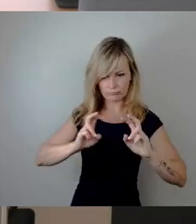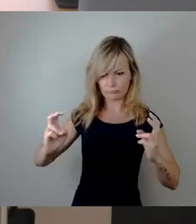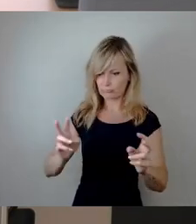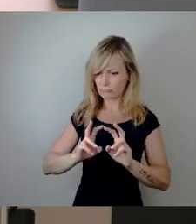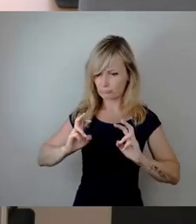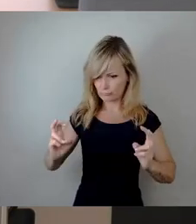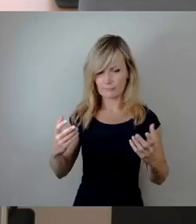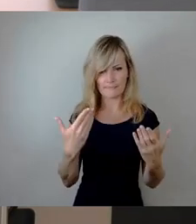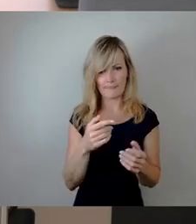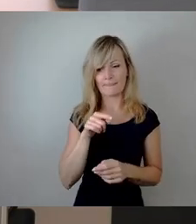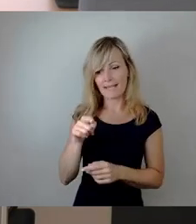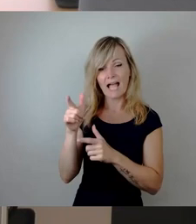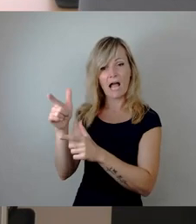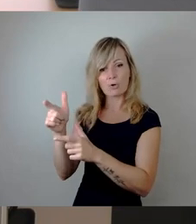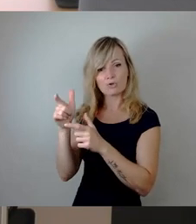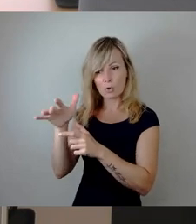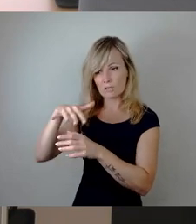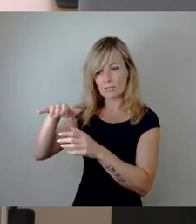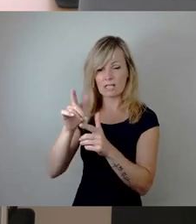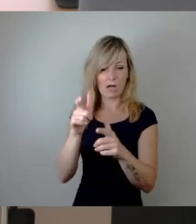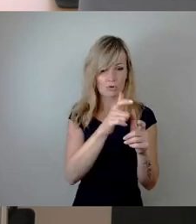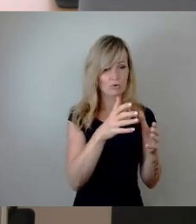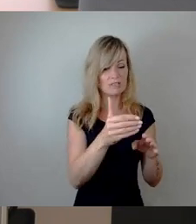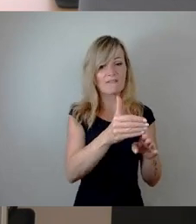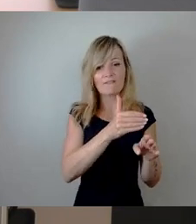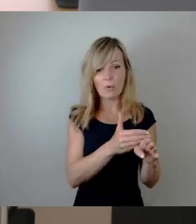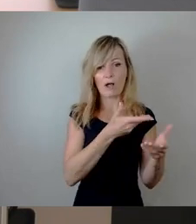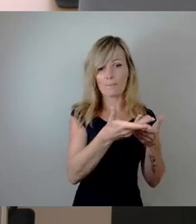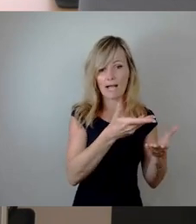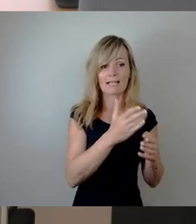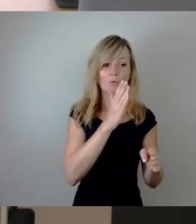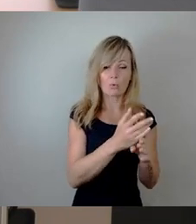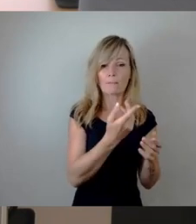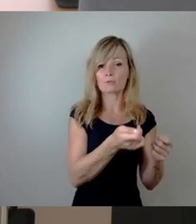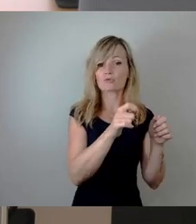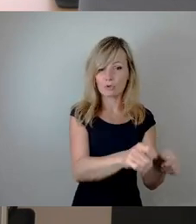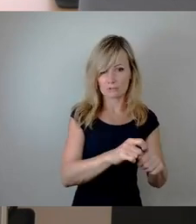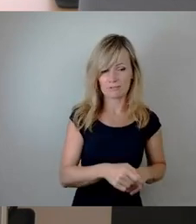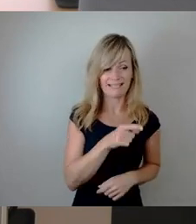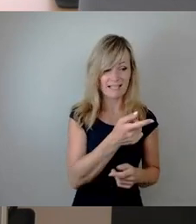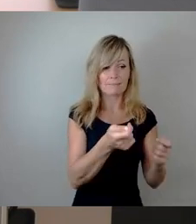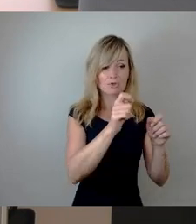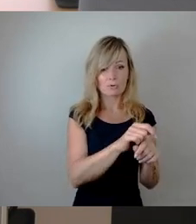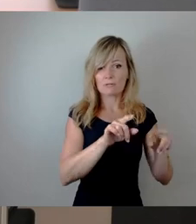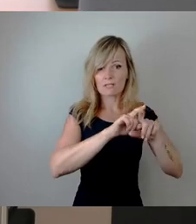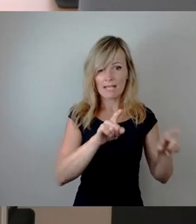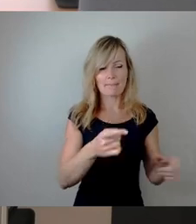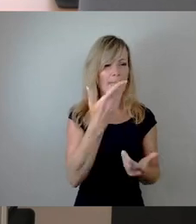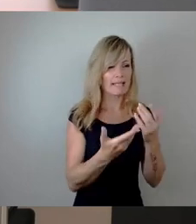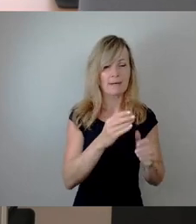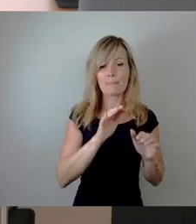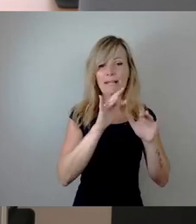die beraten nicht nur vor, sondern diese Ausschüsse, die beschließen, und die beschließen über Millionen, die beschließen darüber, wie